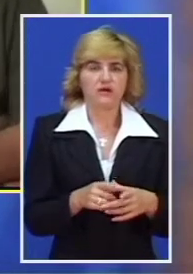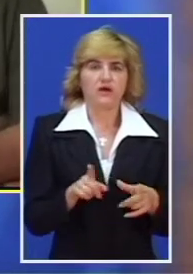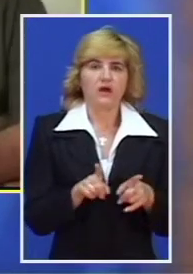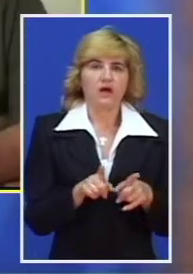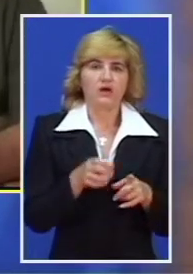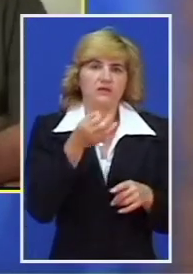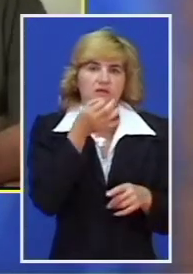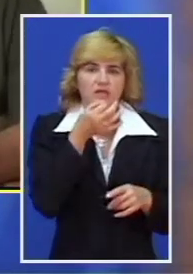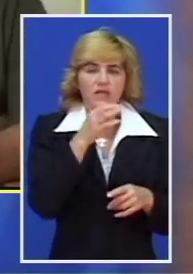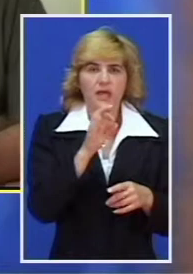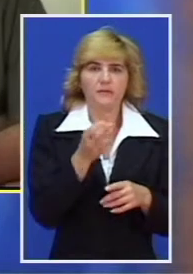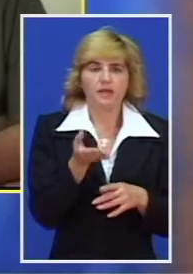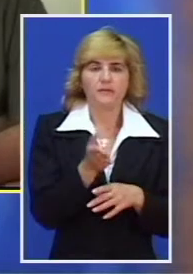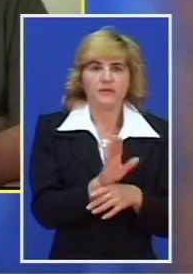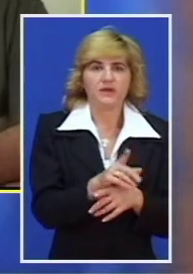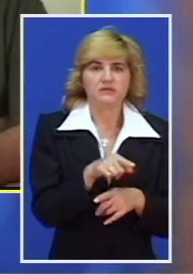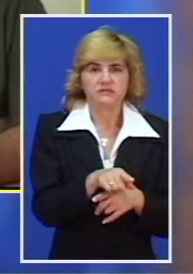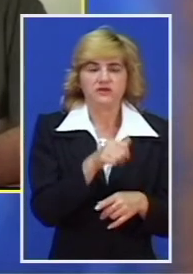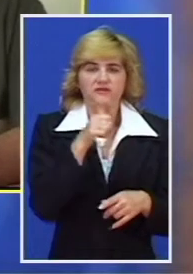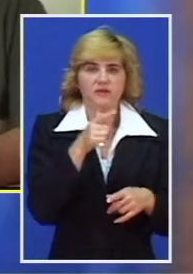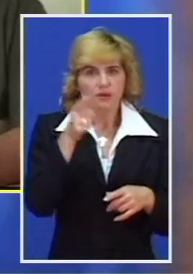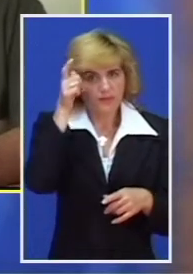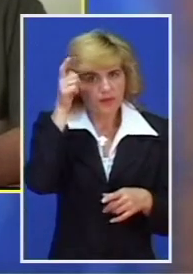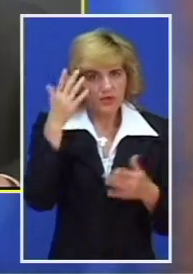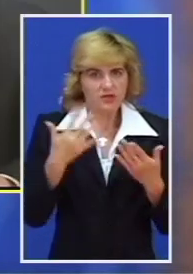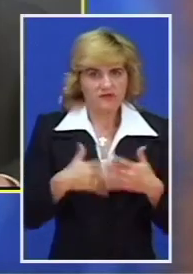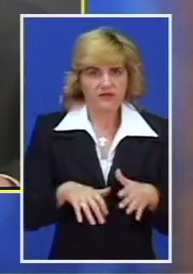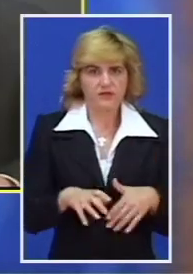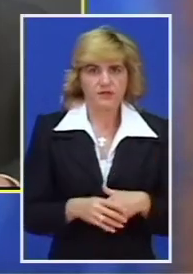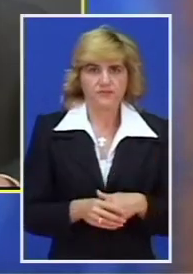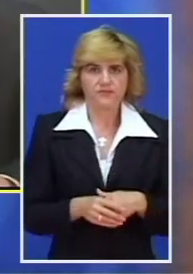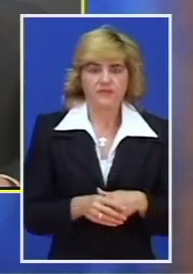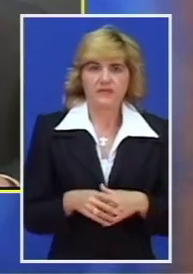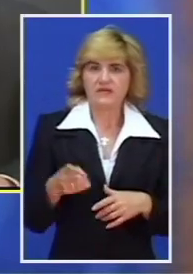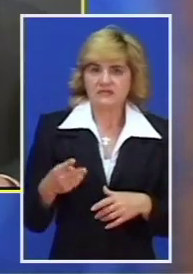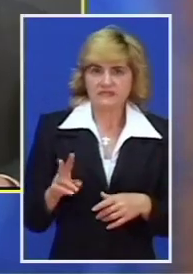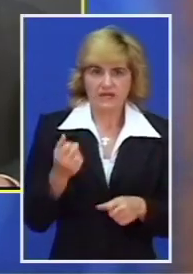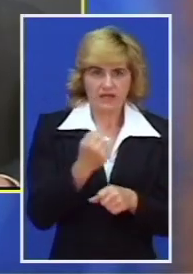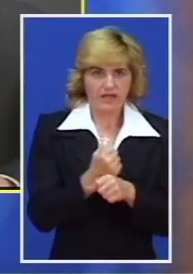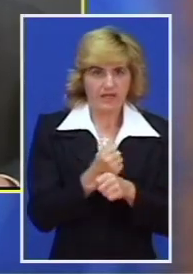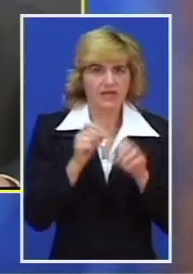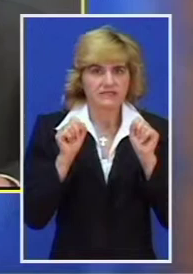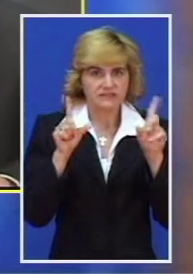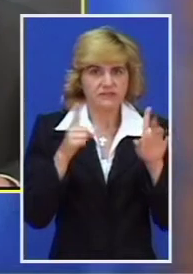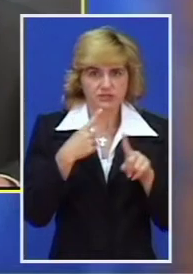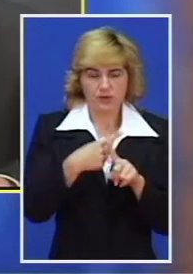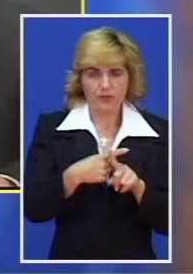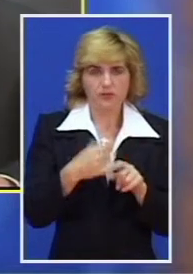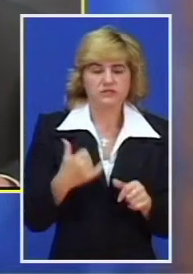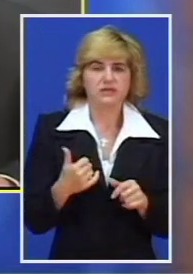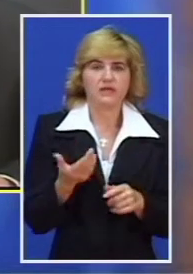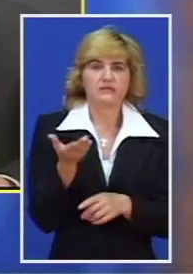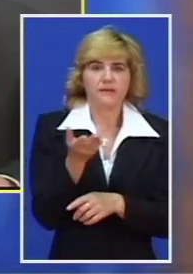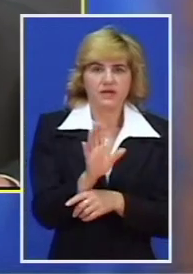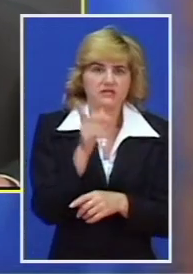najekonomičnija ponuda ocenjena ponuda Alpine i Peograda. Stranka G17+, danas je javnosti predstavila projekte